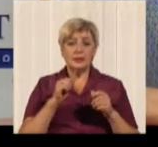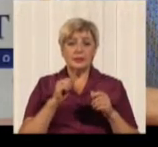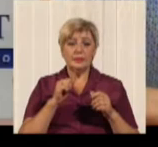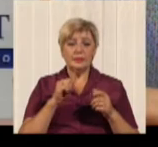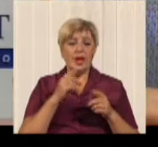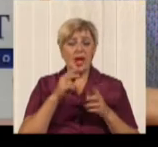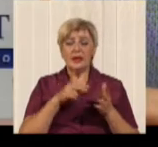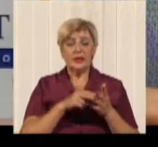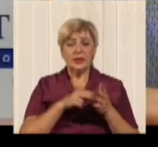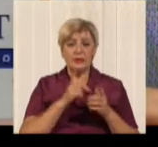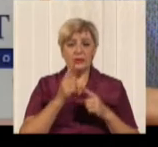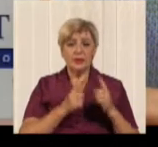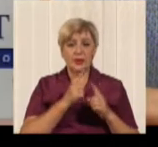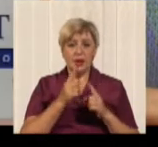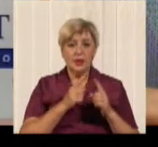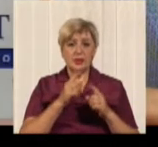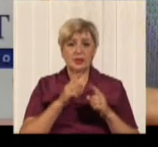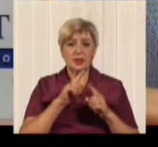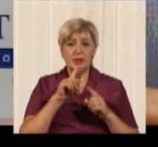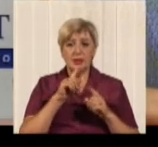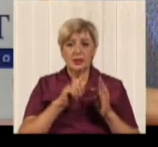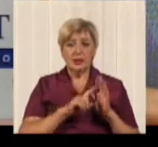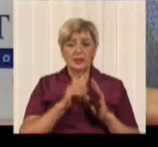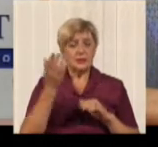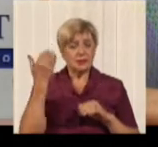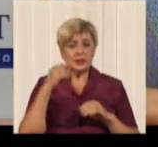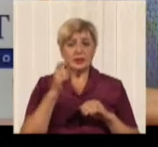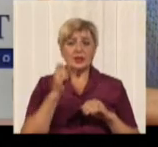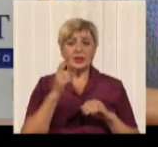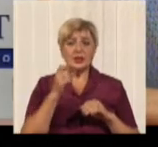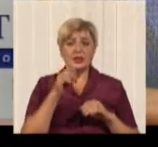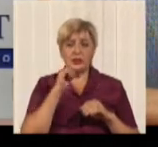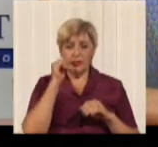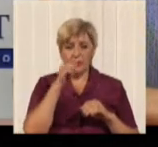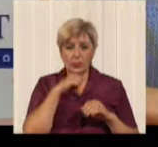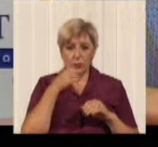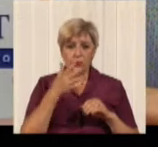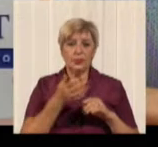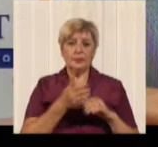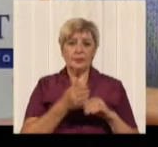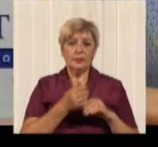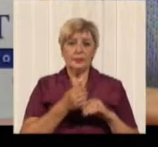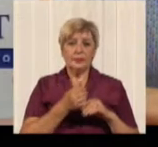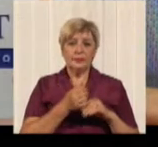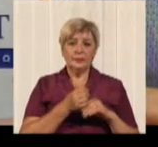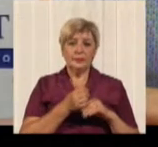с 2011 года, хотя тарифы других, на другие виды транспорта, они меняются с какой-то периодичностью.